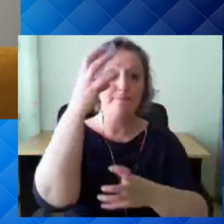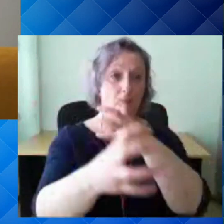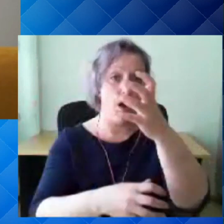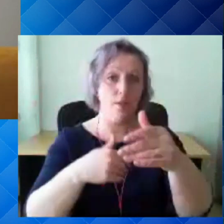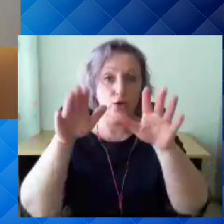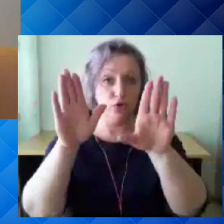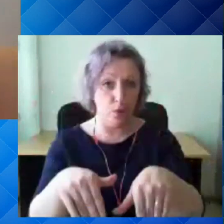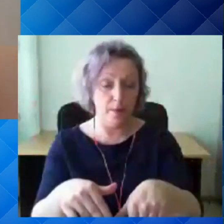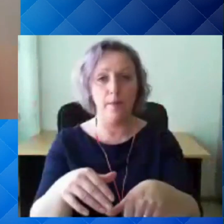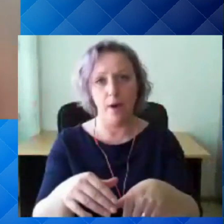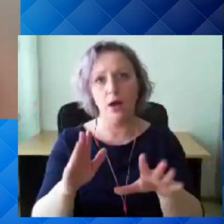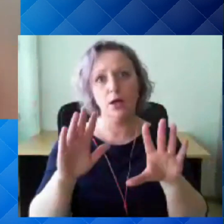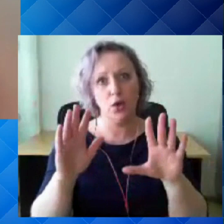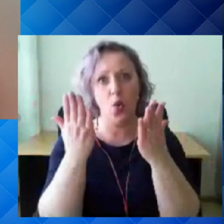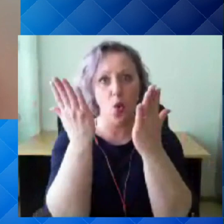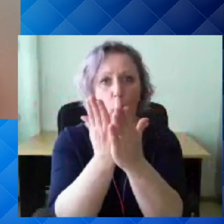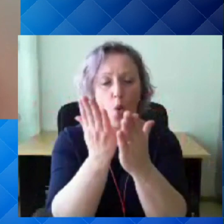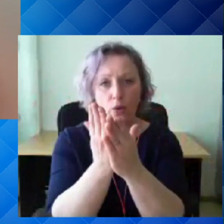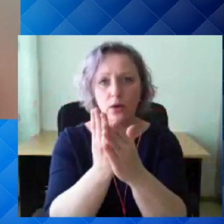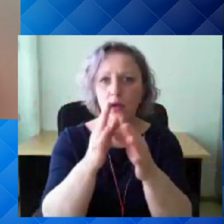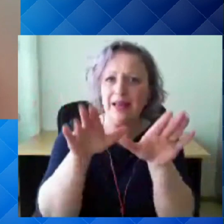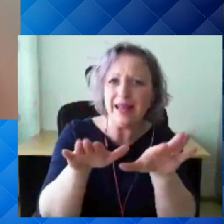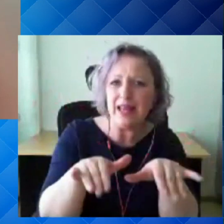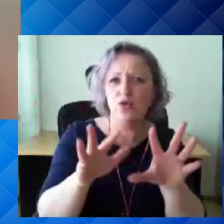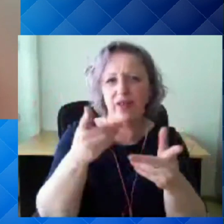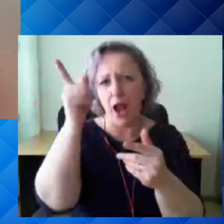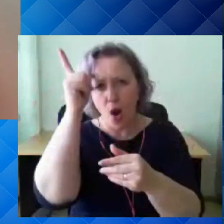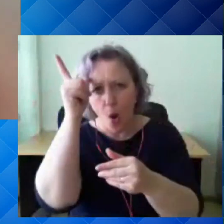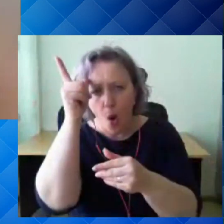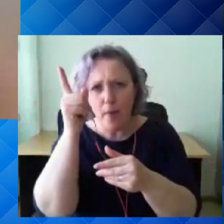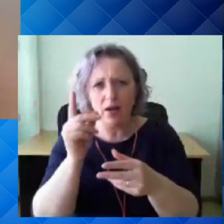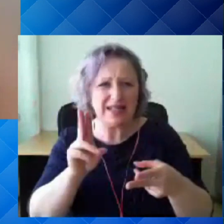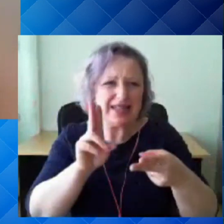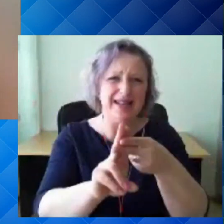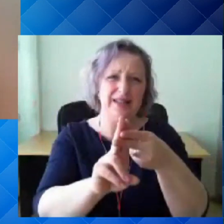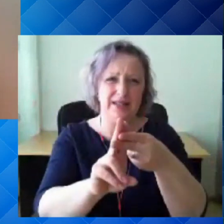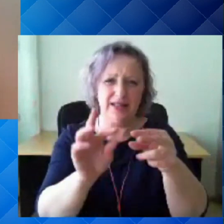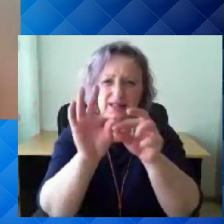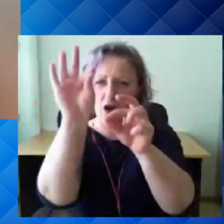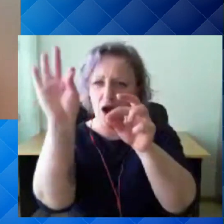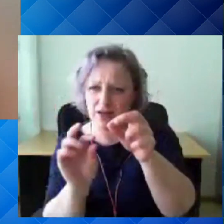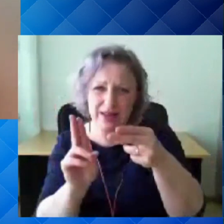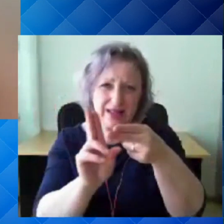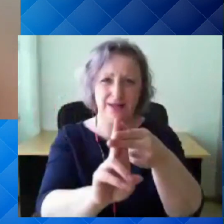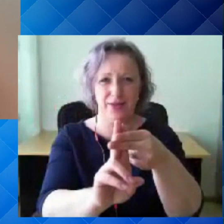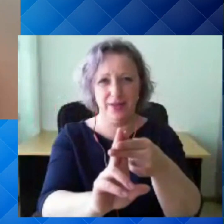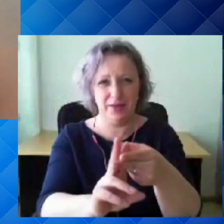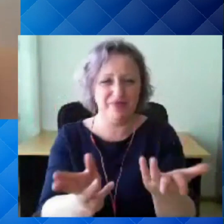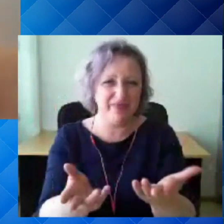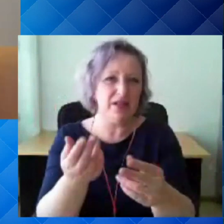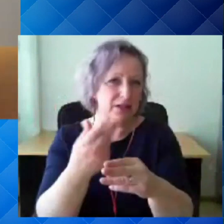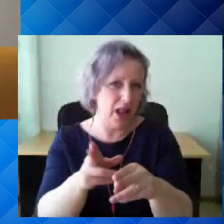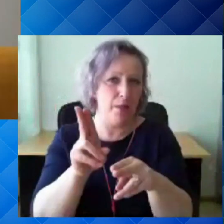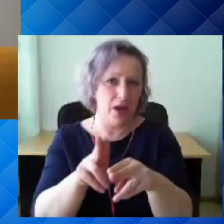hulgaliselt sellised juhtumeid, kus linnud või loomad on takardunud maskisangadesse, mis tõttu